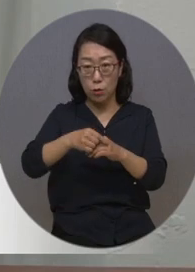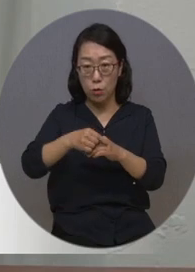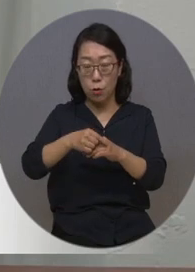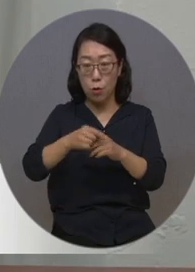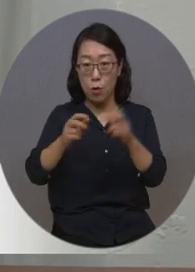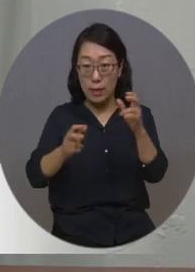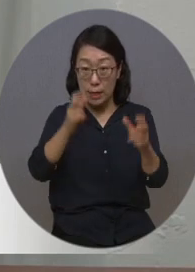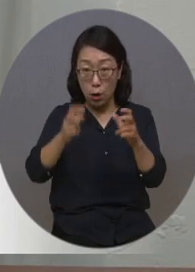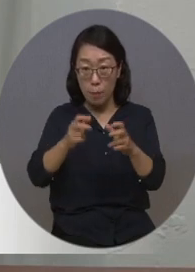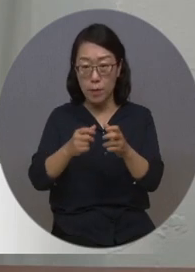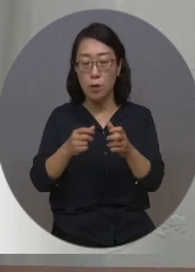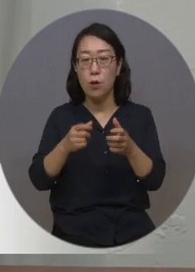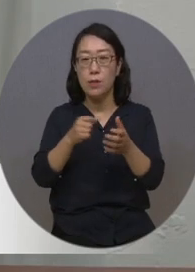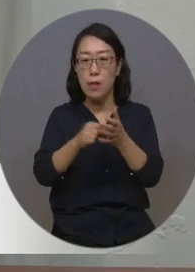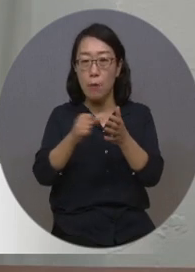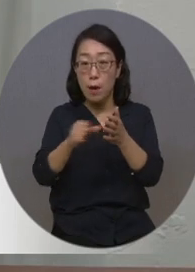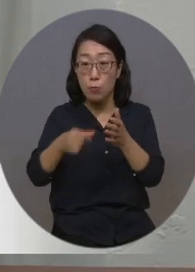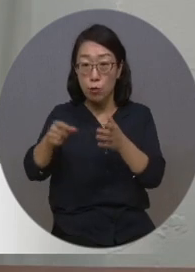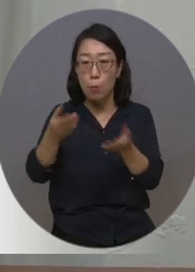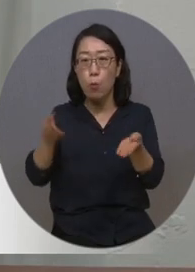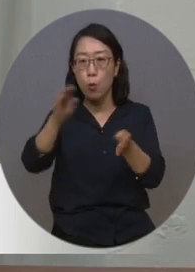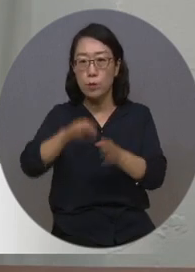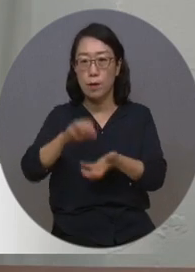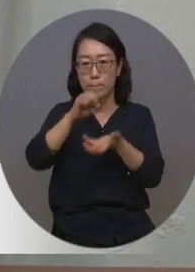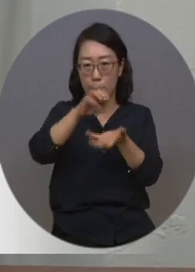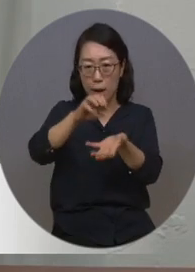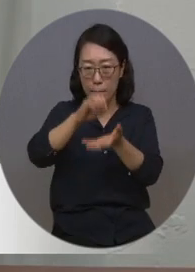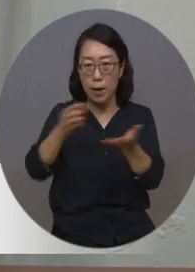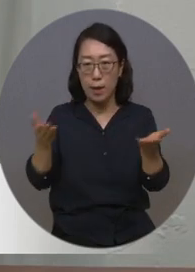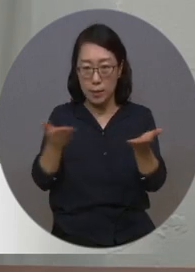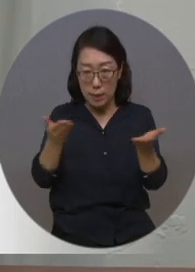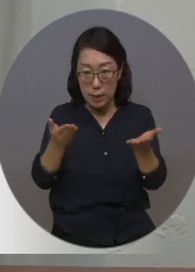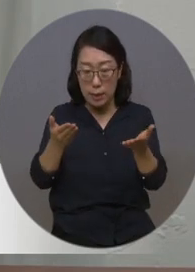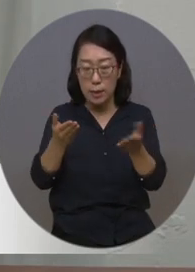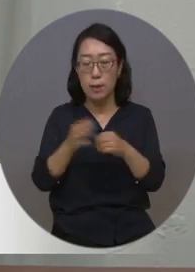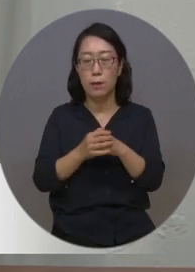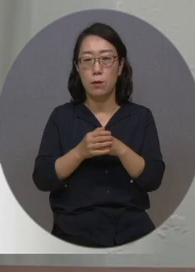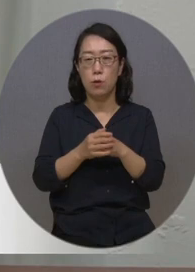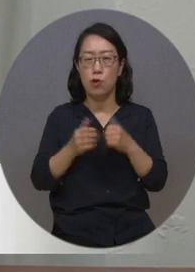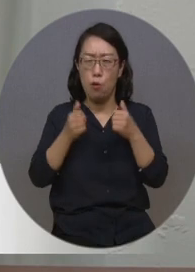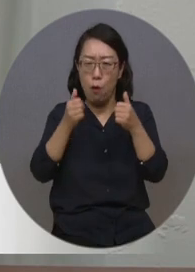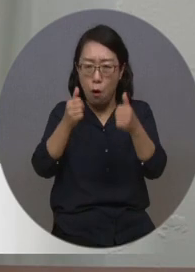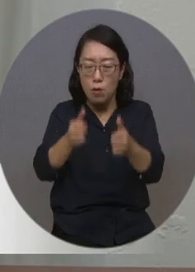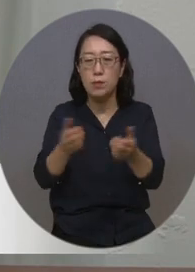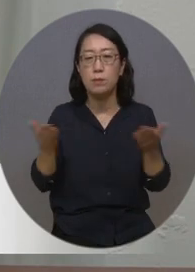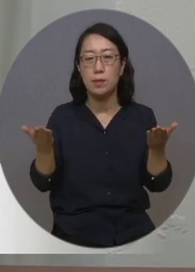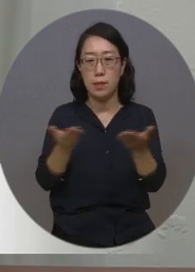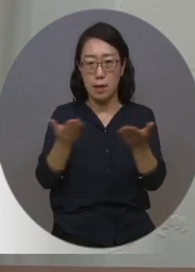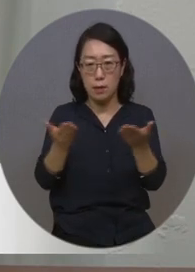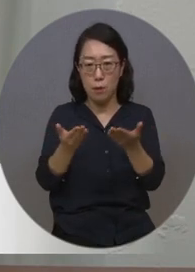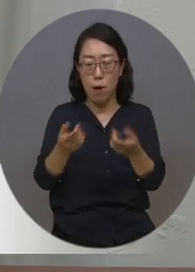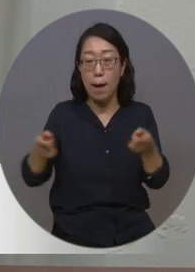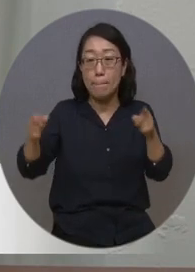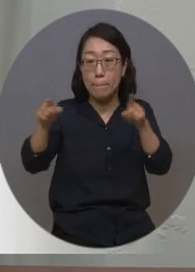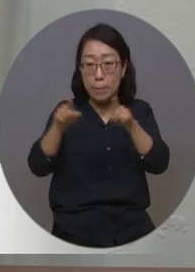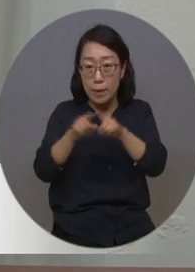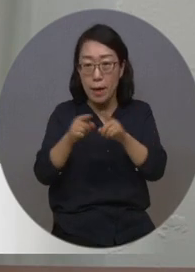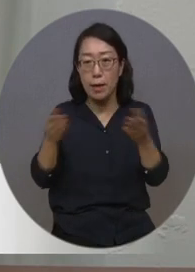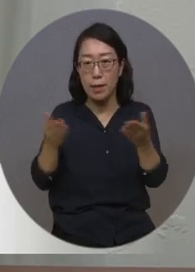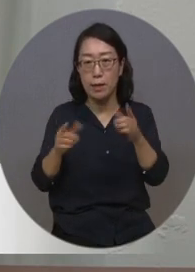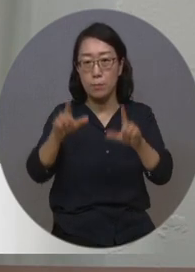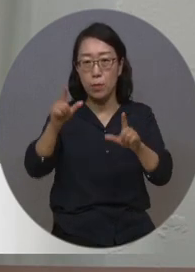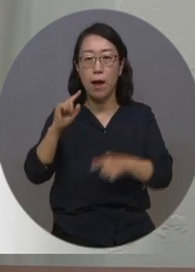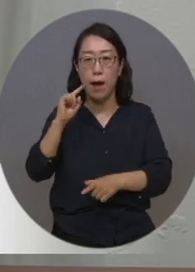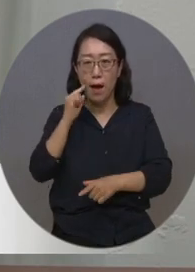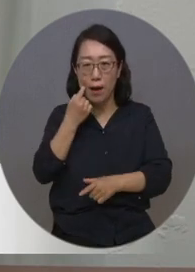생활용품을 포장하는 작업을 하고 있고요. 우리 직원들이 열심히 일해서 정말 장애인과 비장애인이 함께 일하는 아름다운